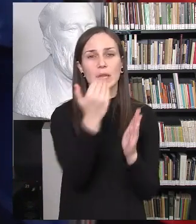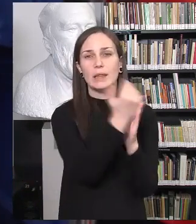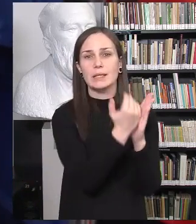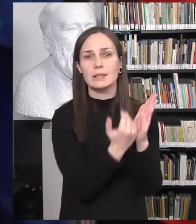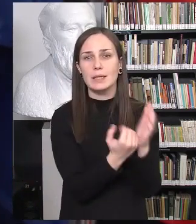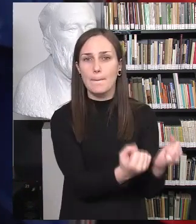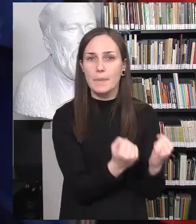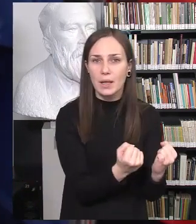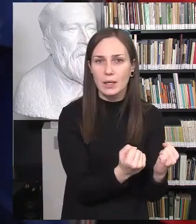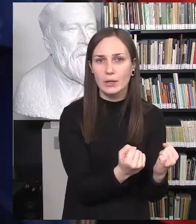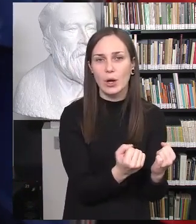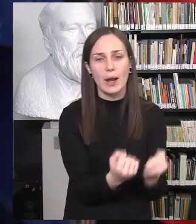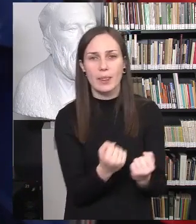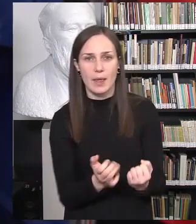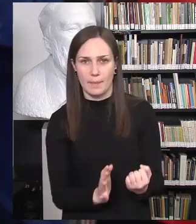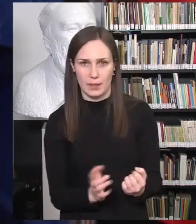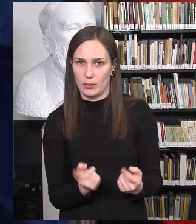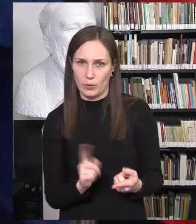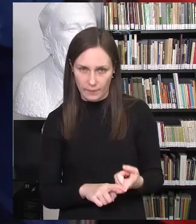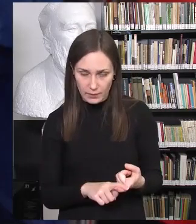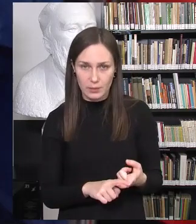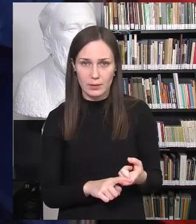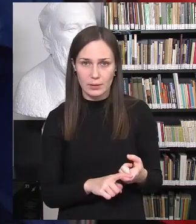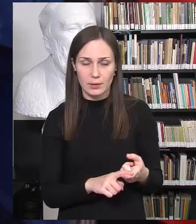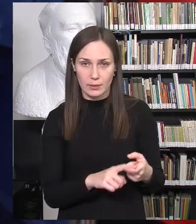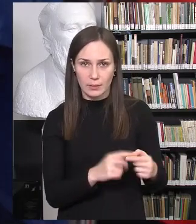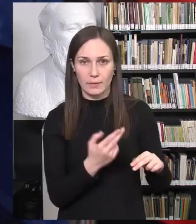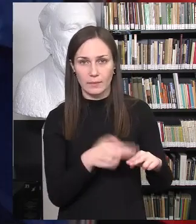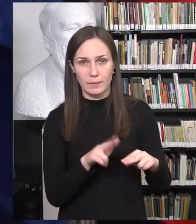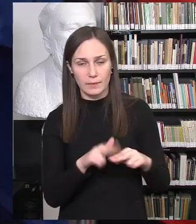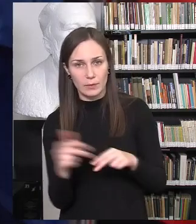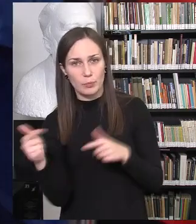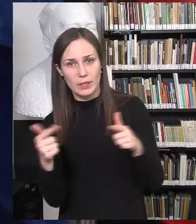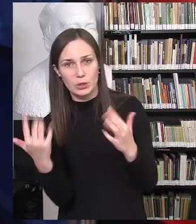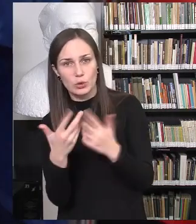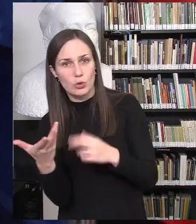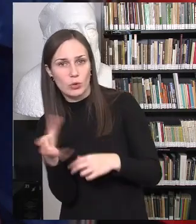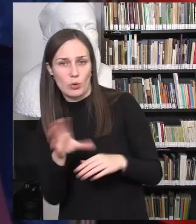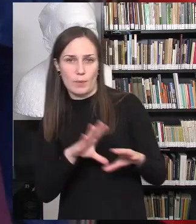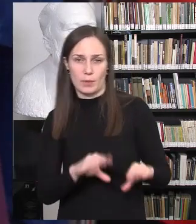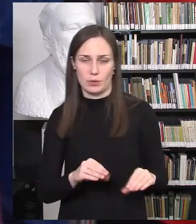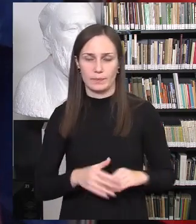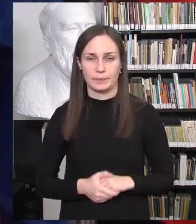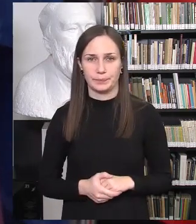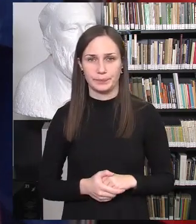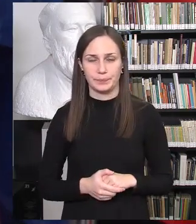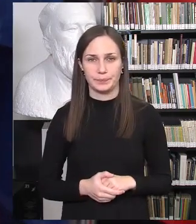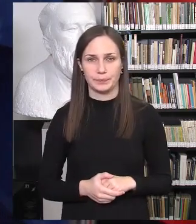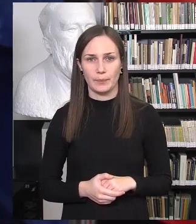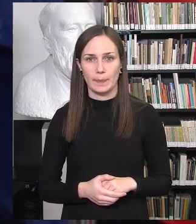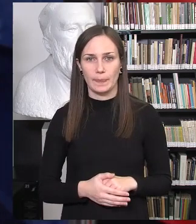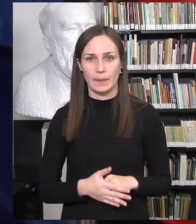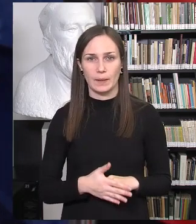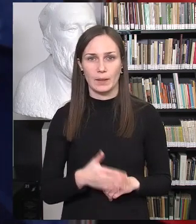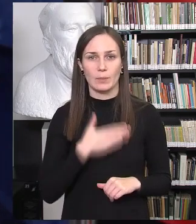arba nepalaiko patyčių. Tai ir nulėme tą aukštesnį arba žemesnį patyčių skaičių. Tai pasižiūrėja mūsų